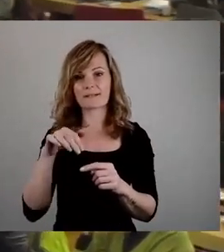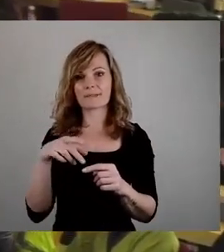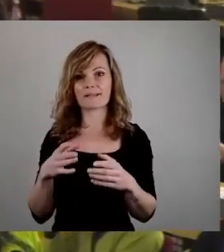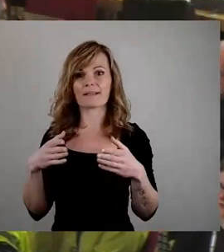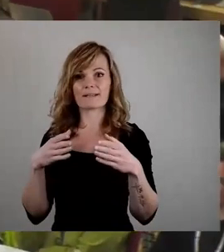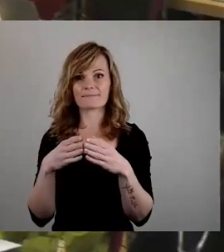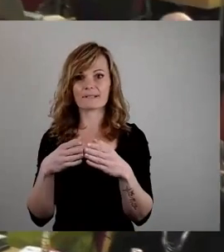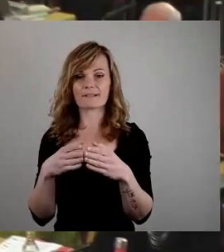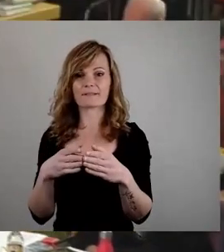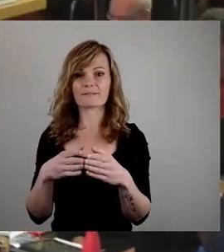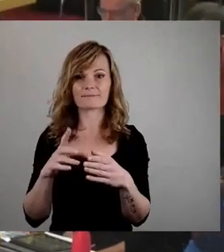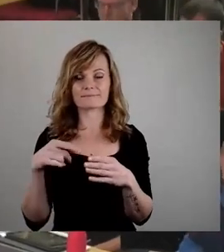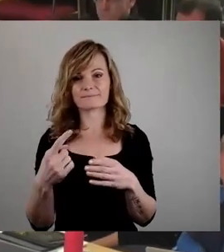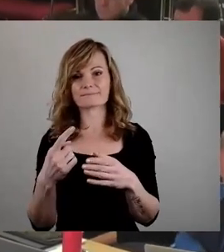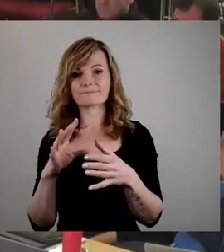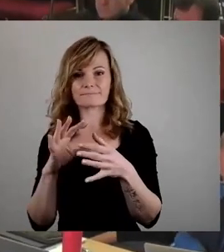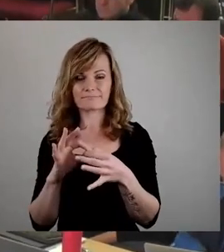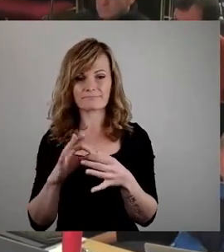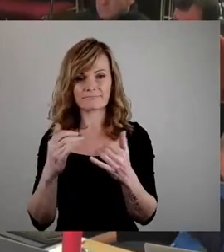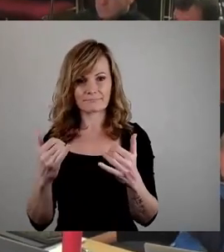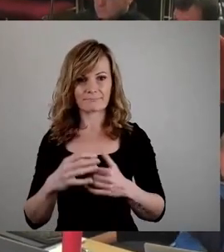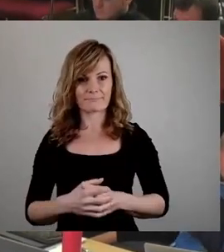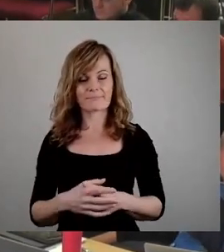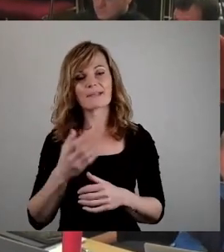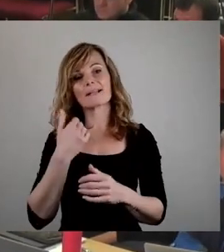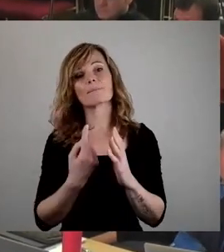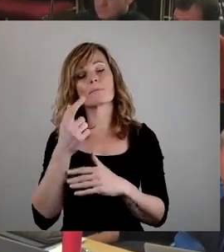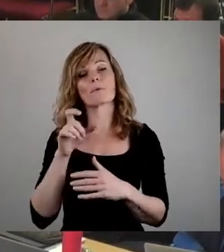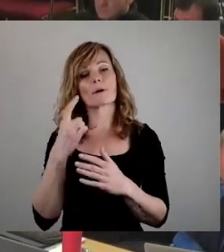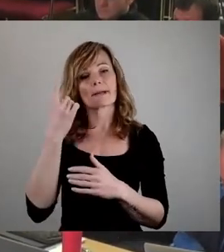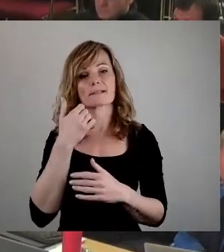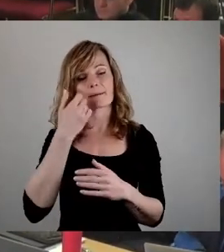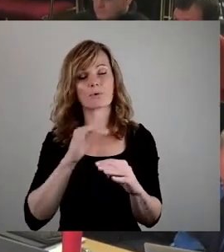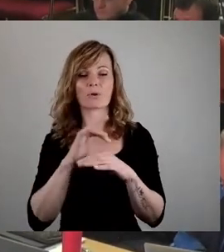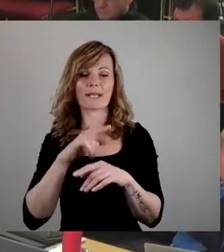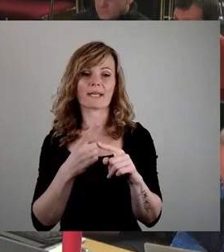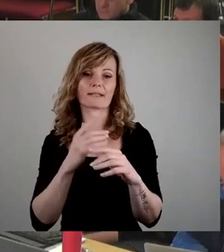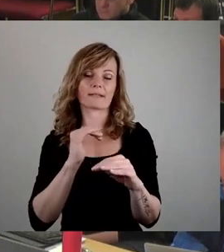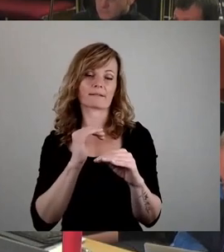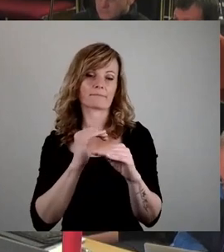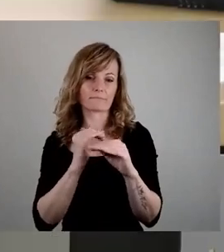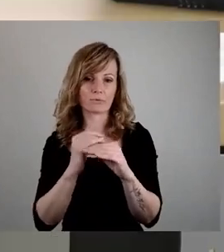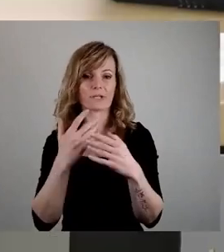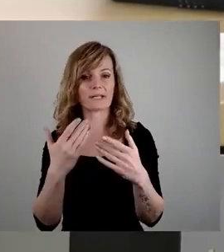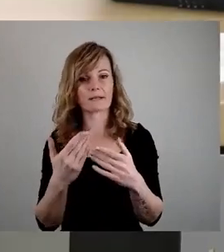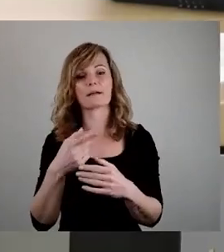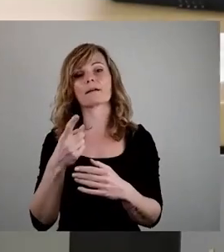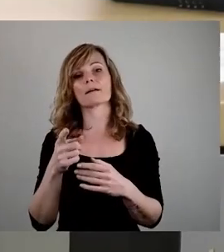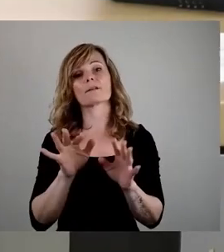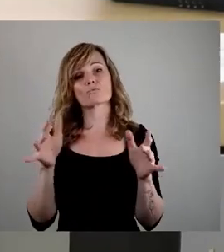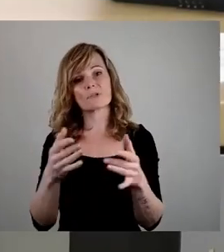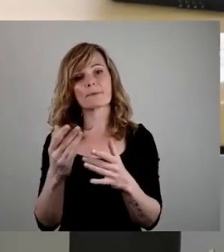Sehr geehrter Herr Oberbürgermeister, liebe Kolleginnen und Kollegen, liebe Gäste hier vor Ort und im Stream, auch ich möchte mich zunächst erst einmal dem Dank